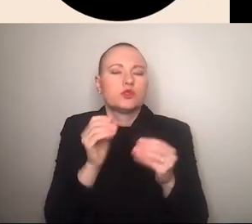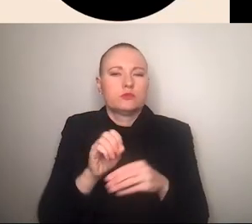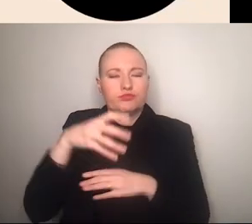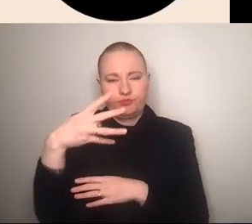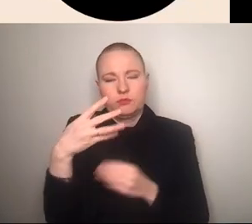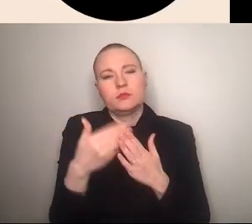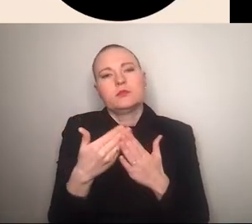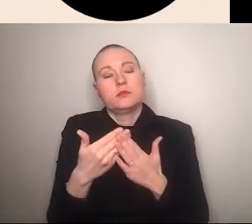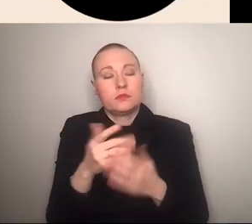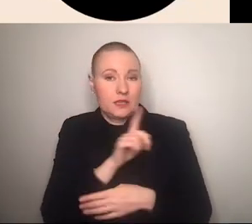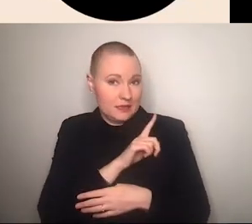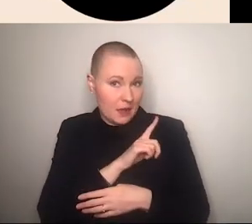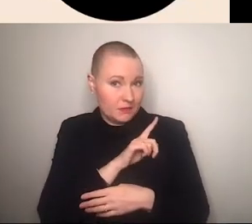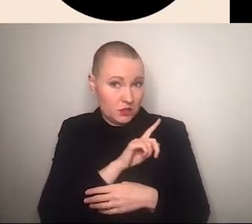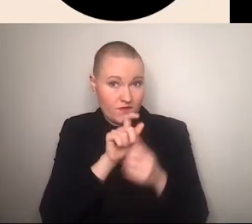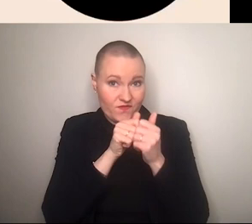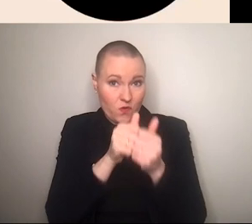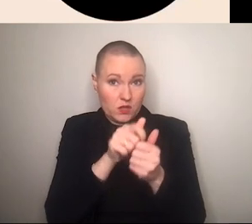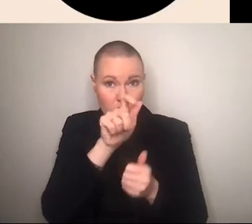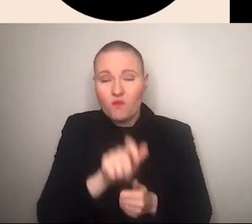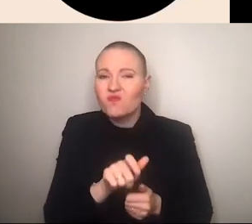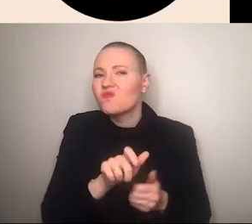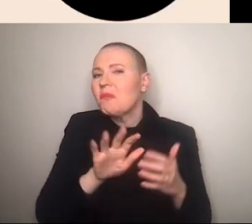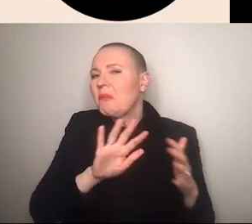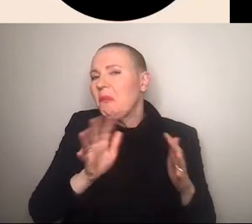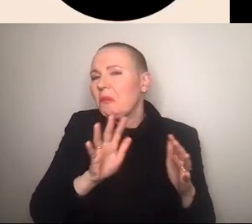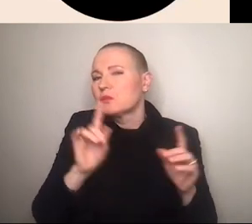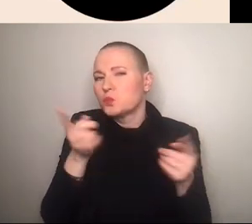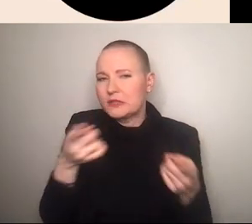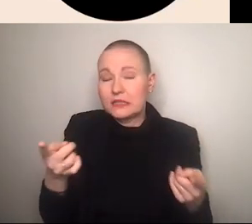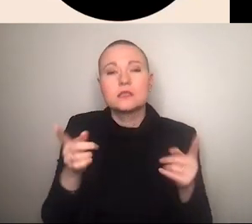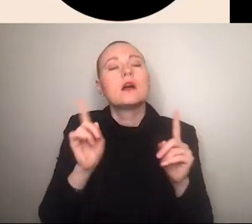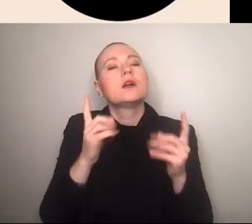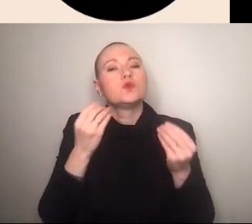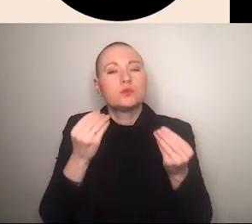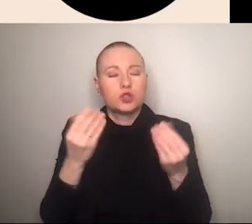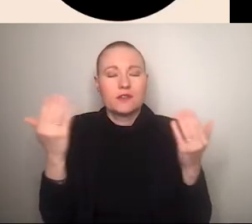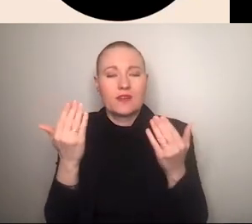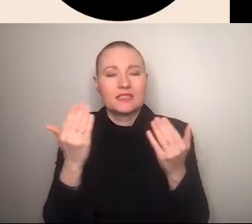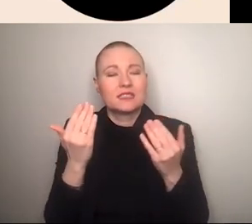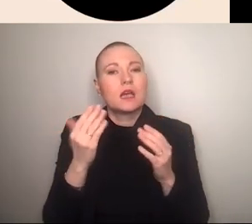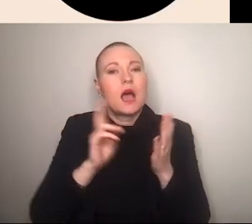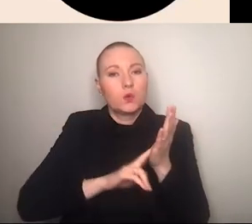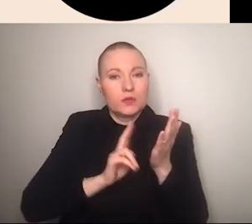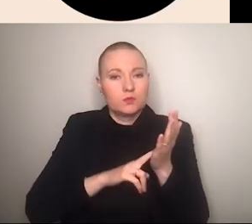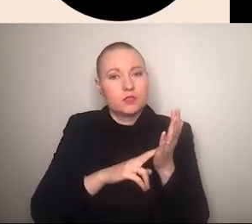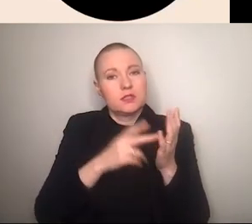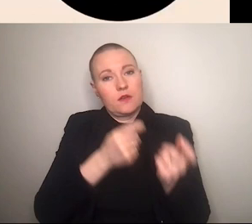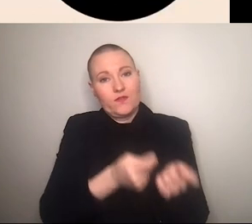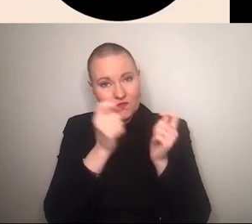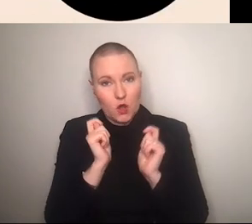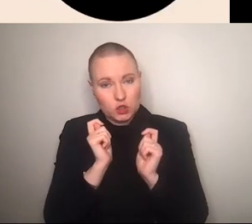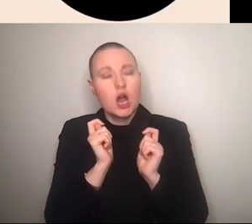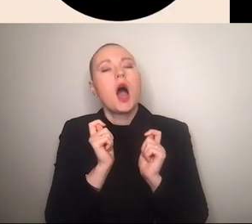angezeigt denen ich nicht unbedingt folge ähm äh stattdessen schlägt eben der algorithmus nutzer in videos vor